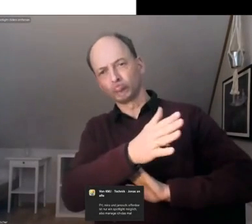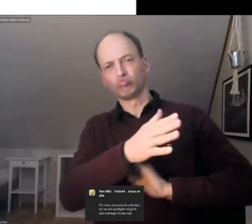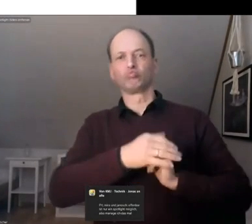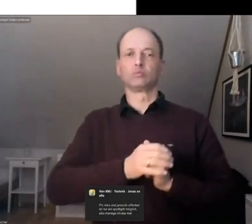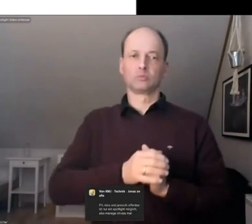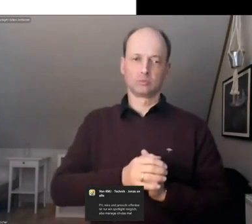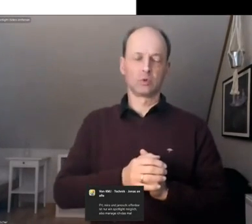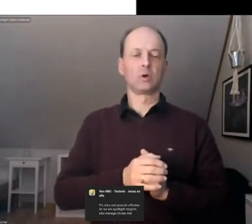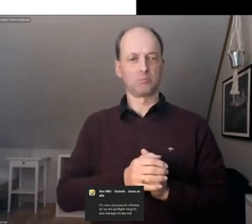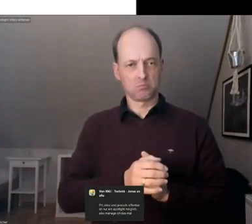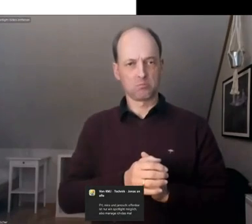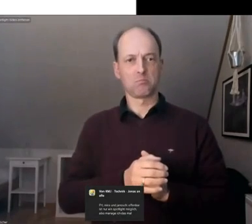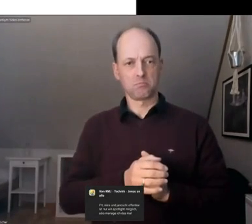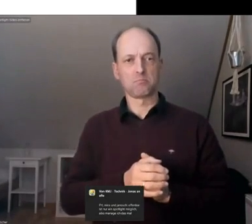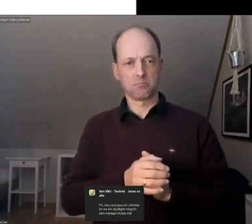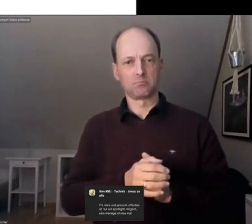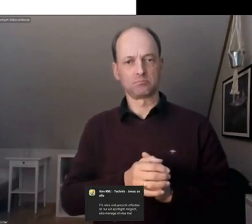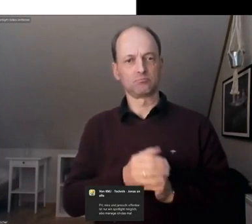weiter auch